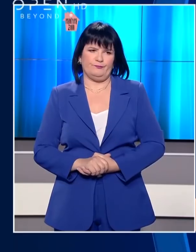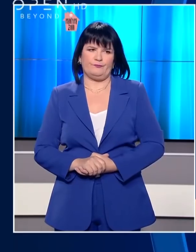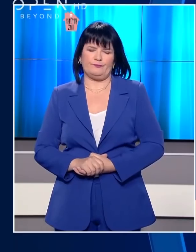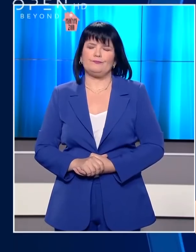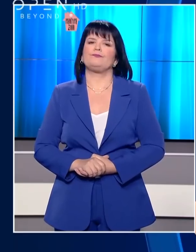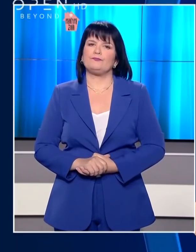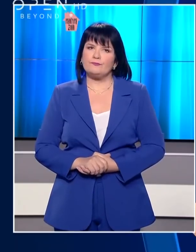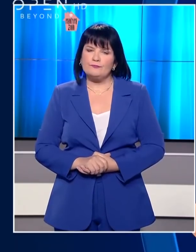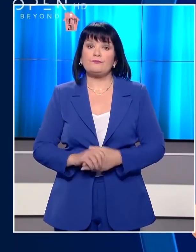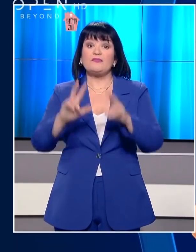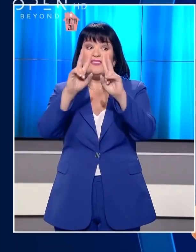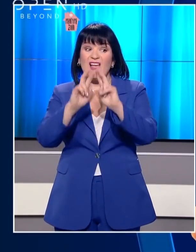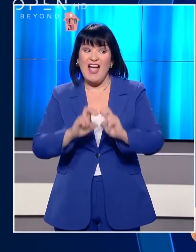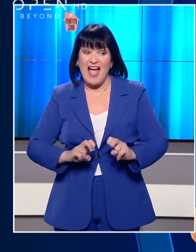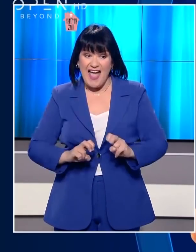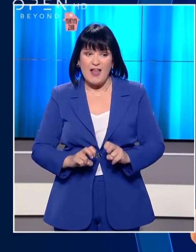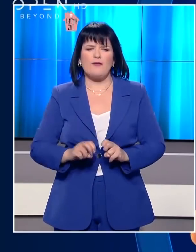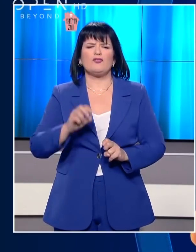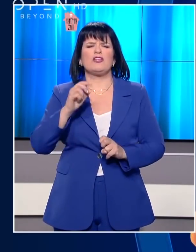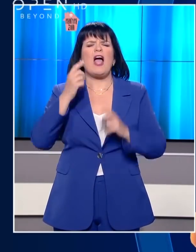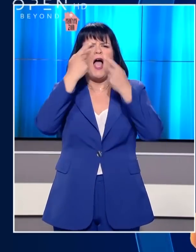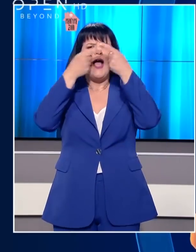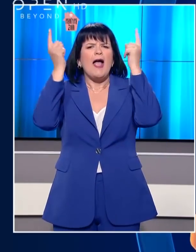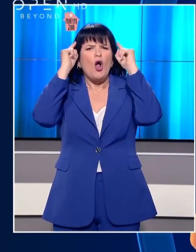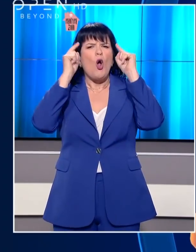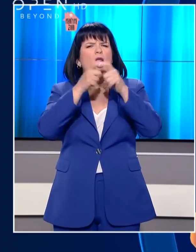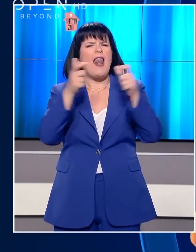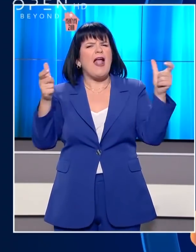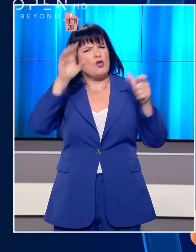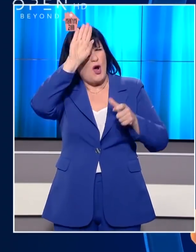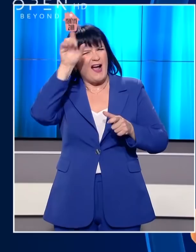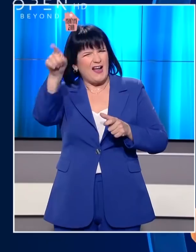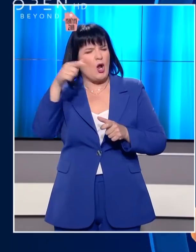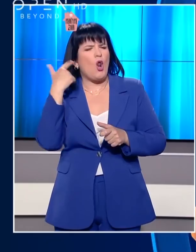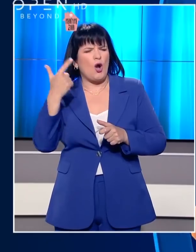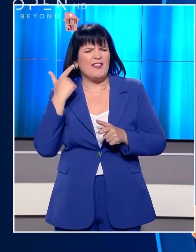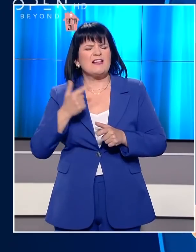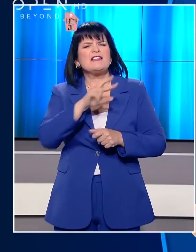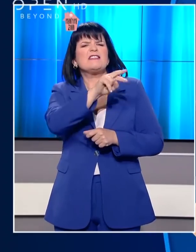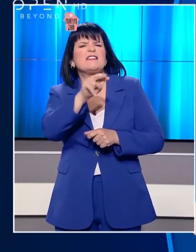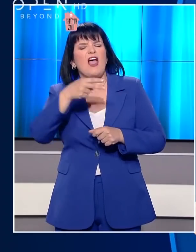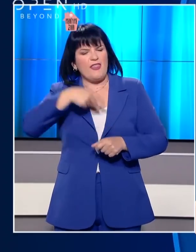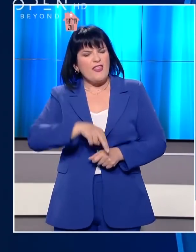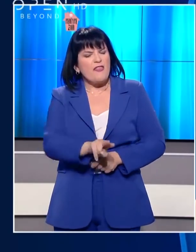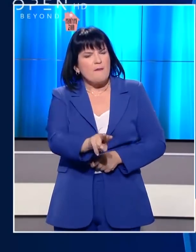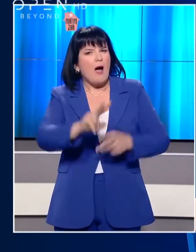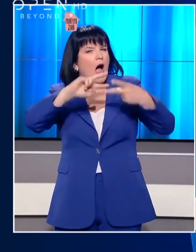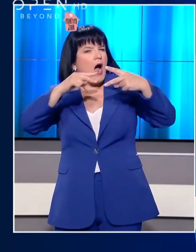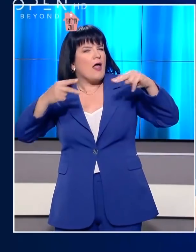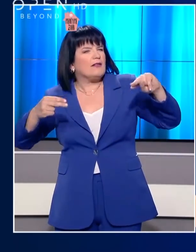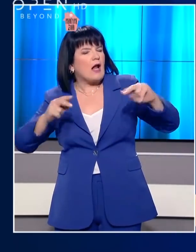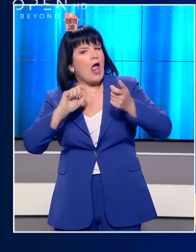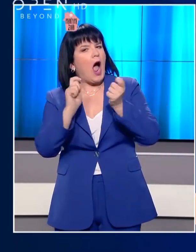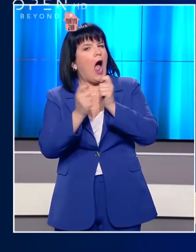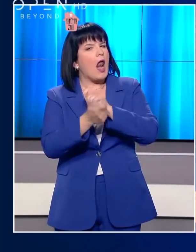Την ίδια ώρα ερευνητές από το King's College στο Λονδίνο έκαναν μελέτες σε ζευγάρια διδήμων και διαπίστωσαν πως γονιδιακή μετάλλαξη